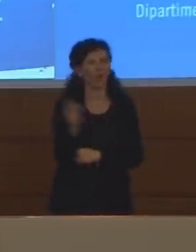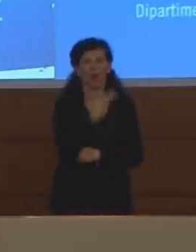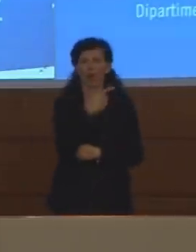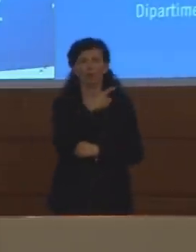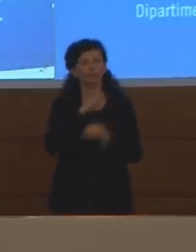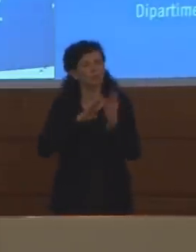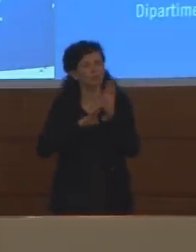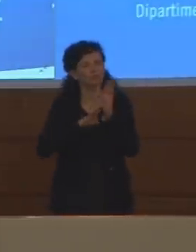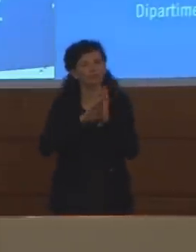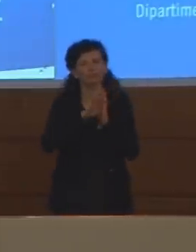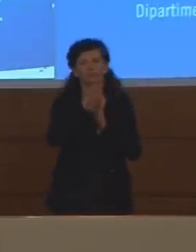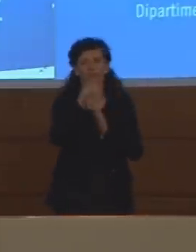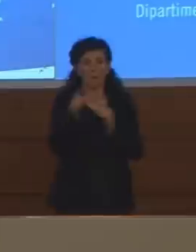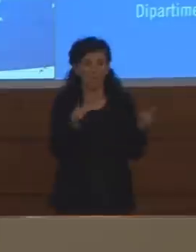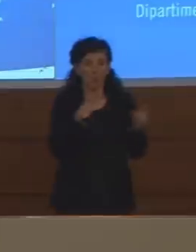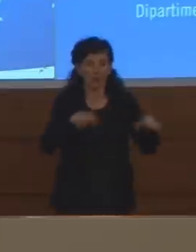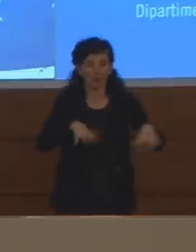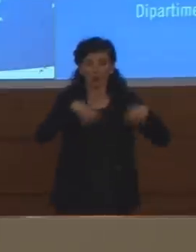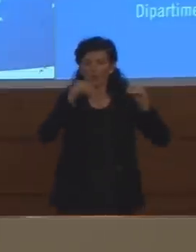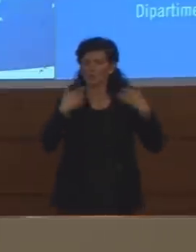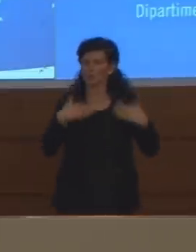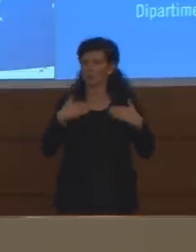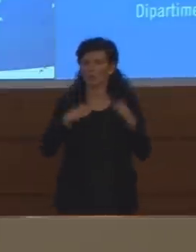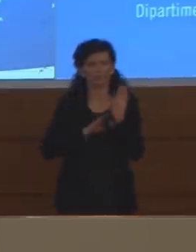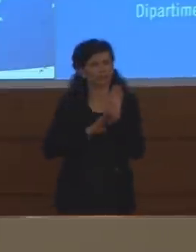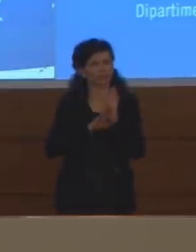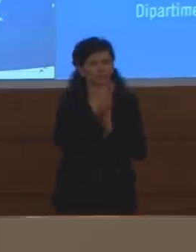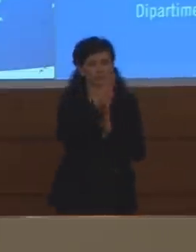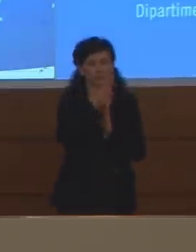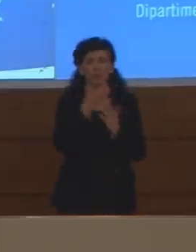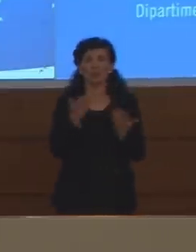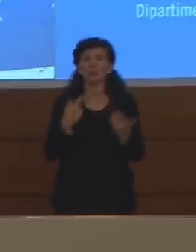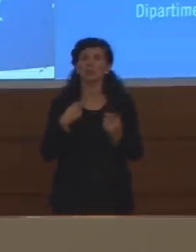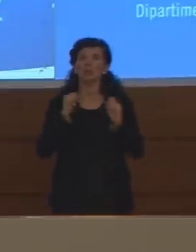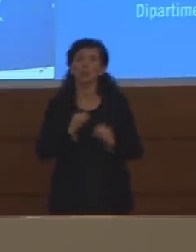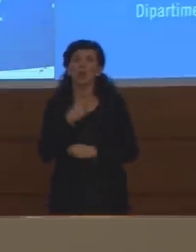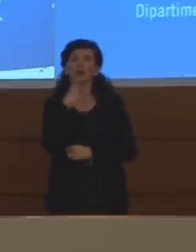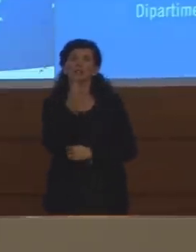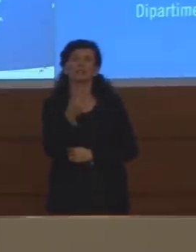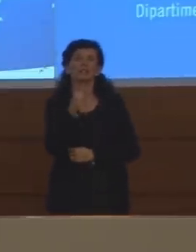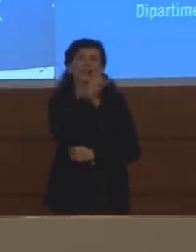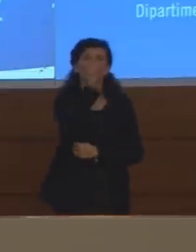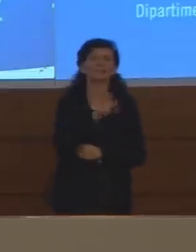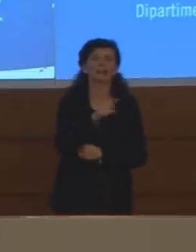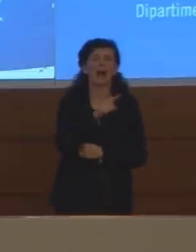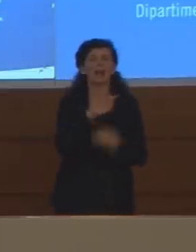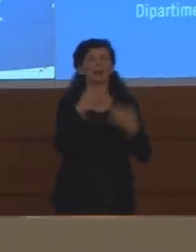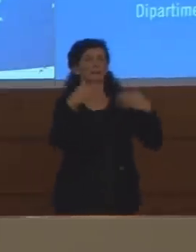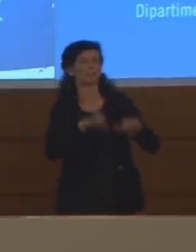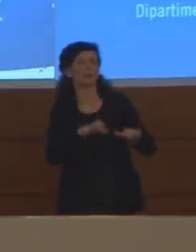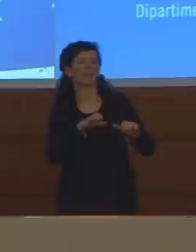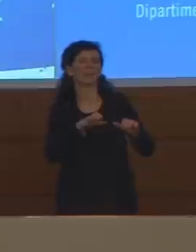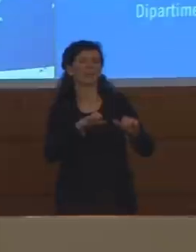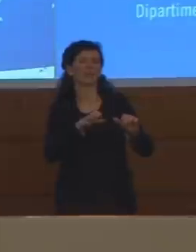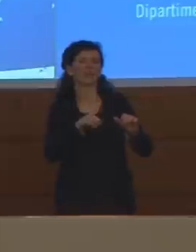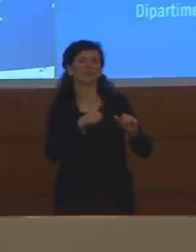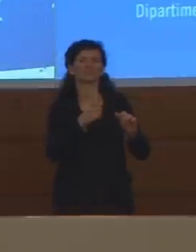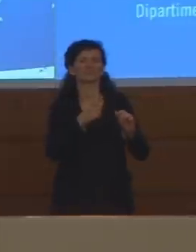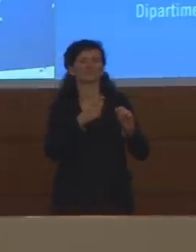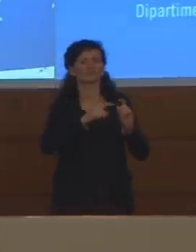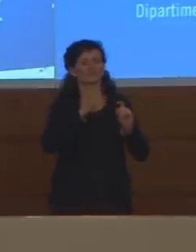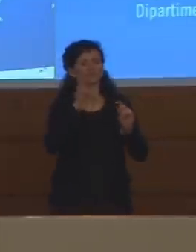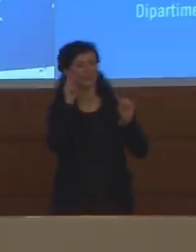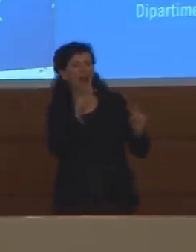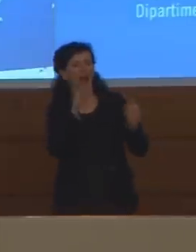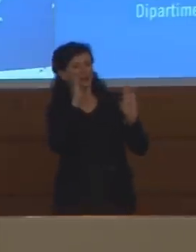crescente nei primi momenti. Non credo si possa dire se siamo stati carenti. Credo che lo si potrà